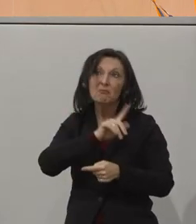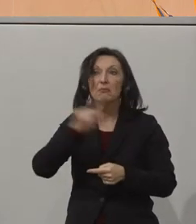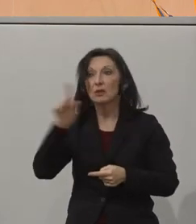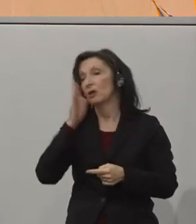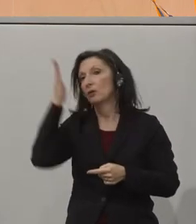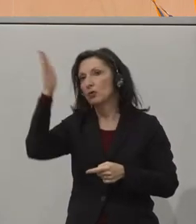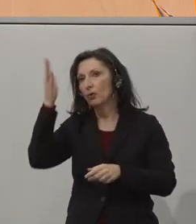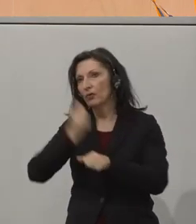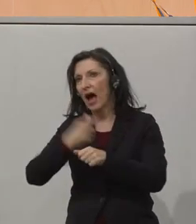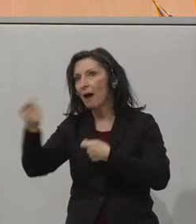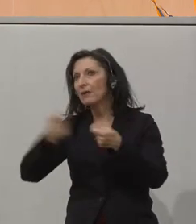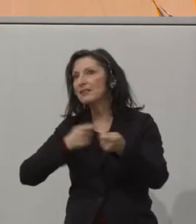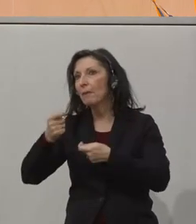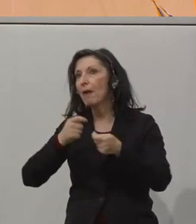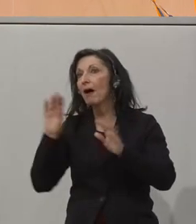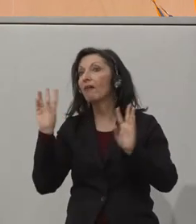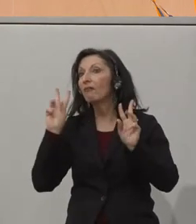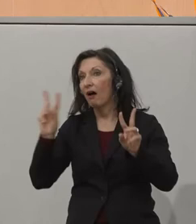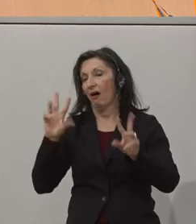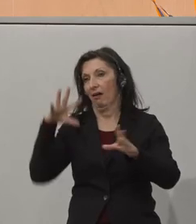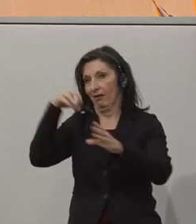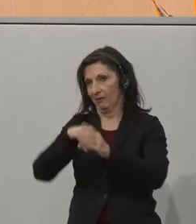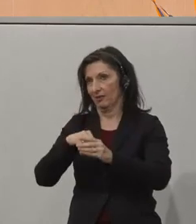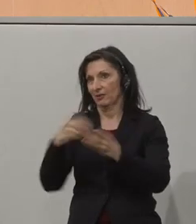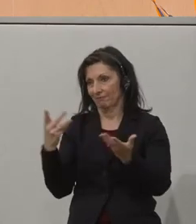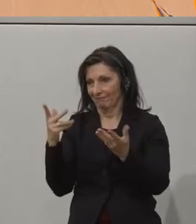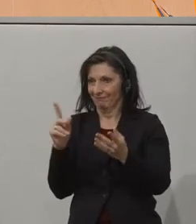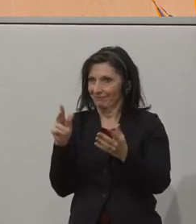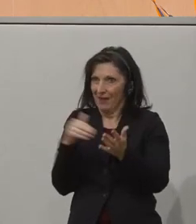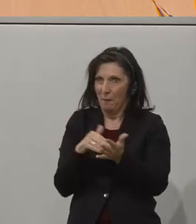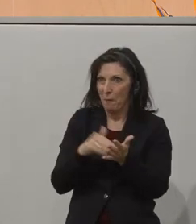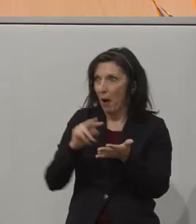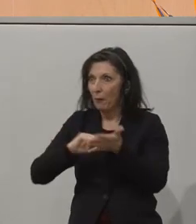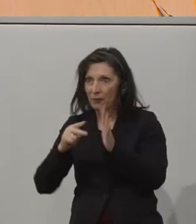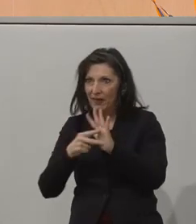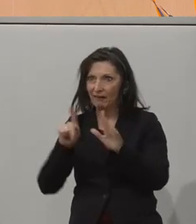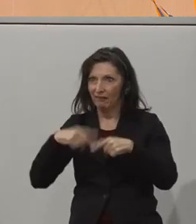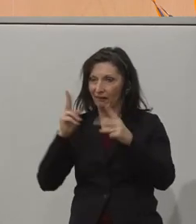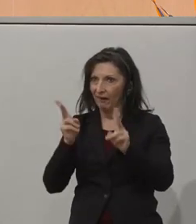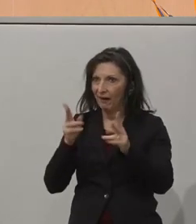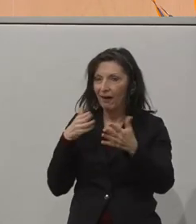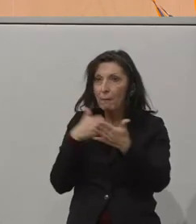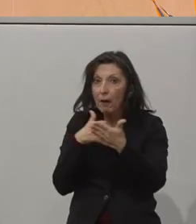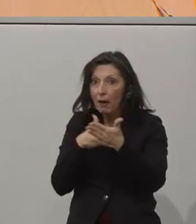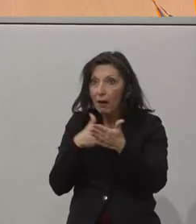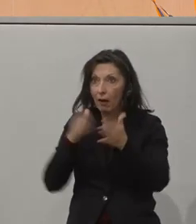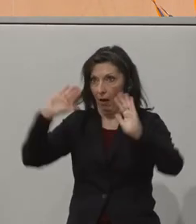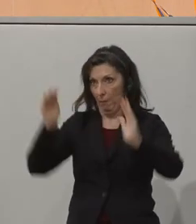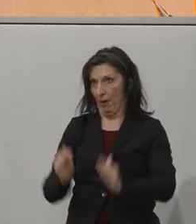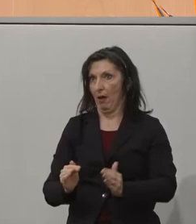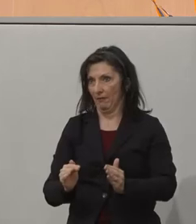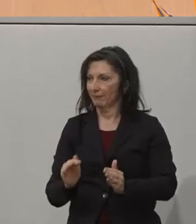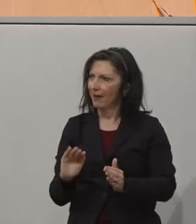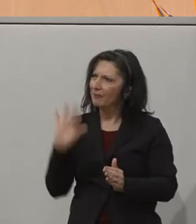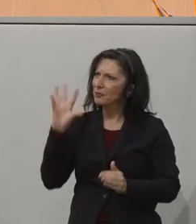Arbeitsmarkt auch von technischer Seite gut funktionieren kann. Und diese Barrieren abgebaut werden könnten, weil das ist ja das Schöne